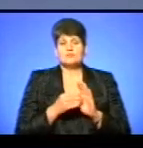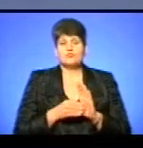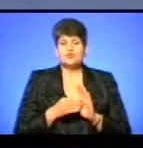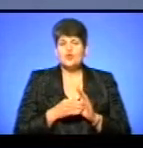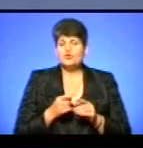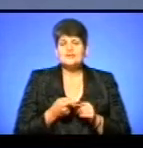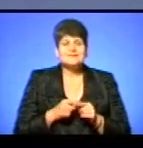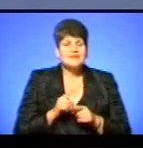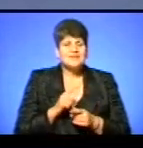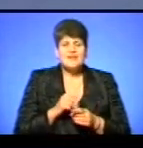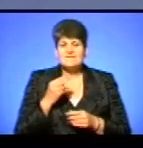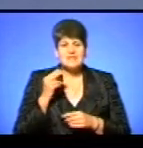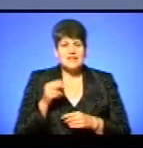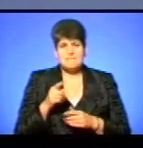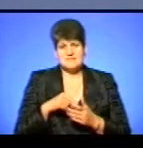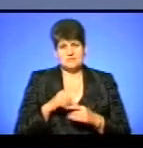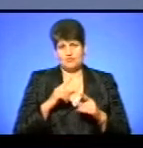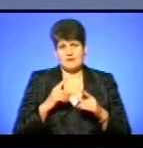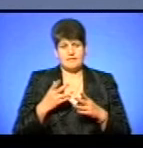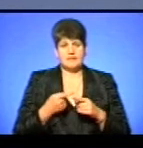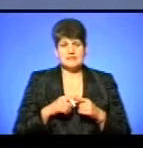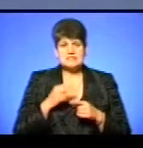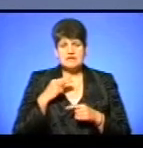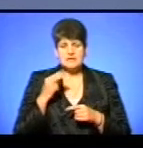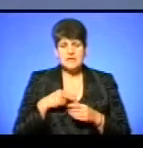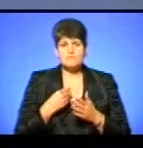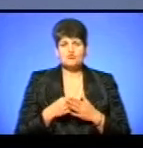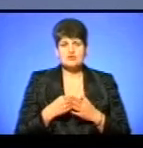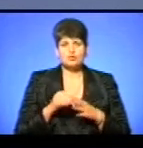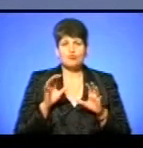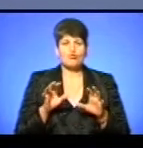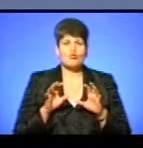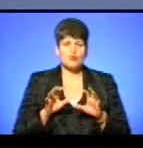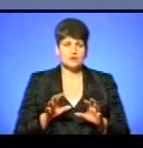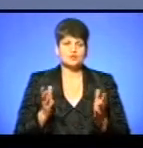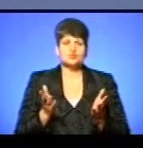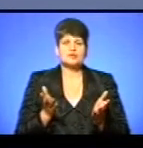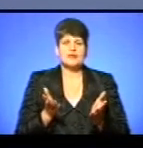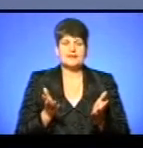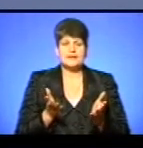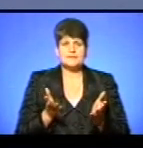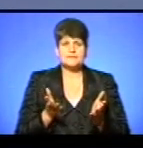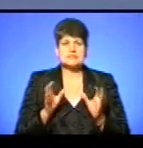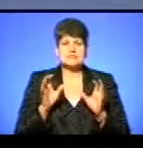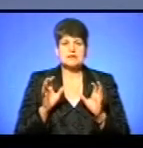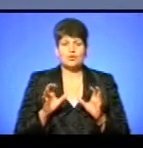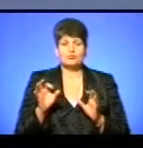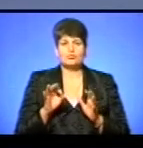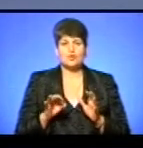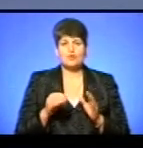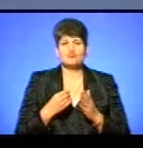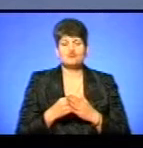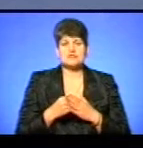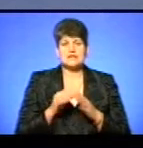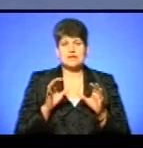міської ради. Це вина бюджетного кодексу, який закон про бюджетний кодекс